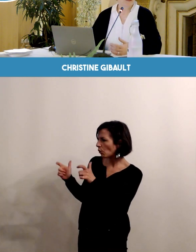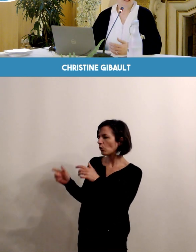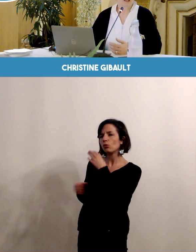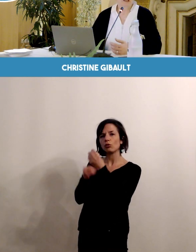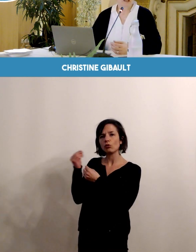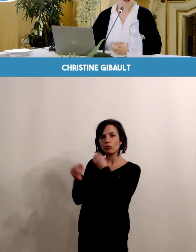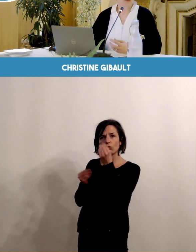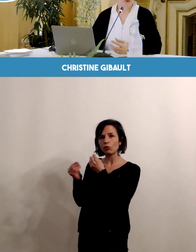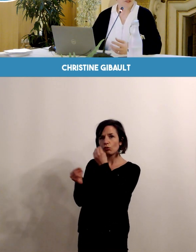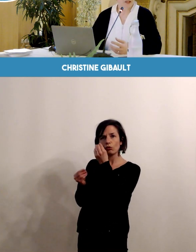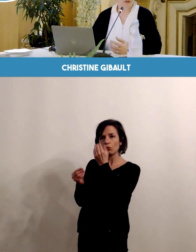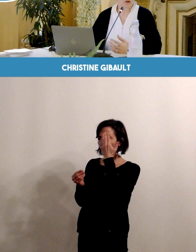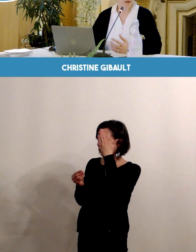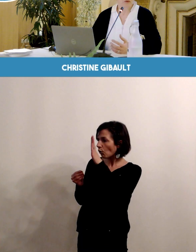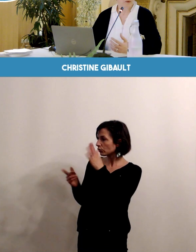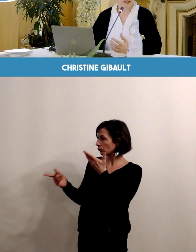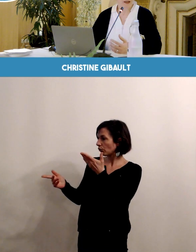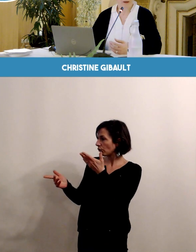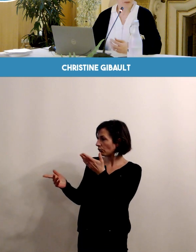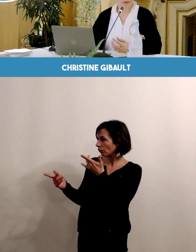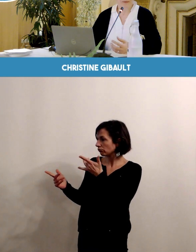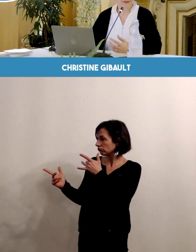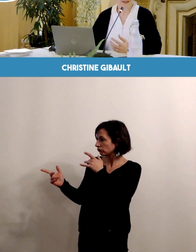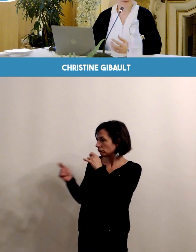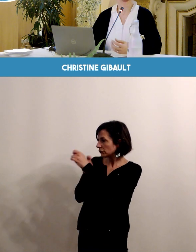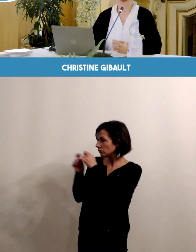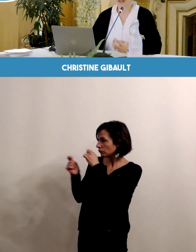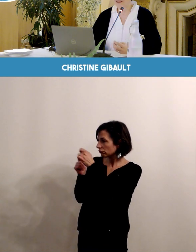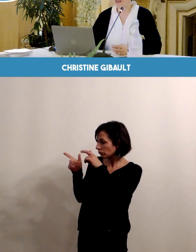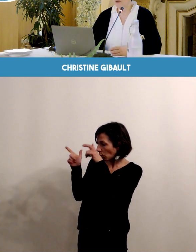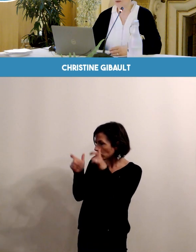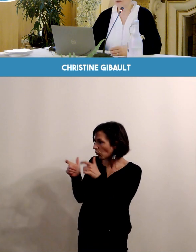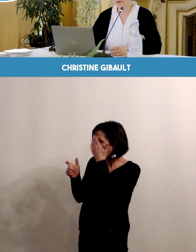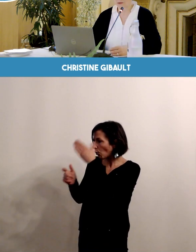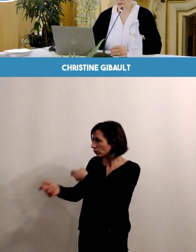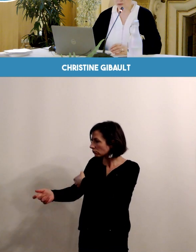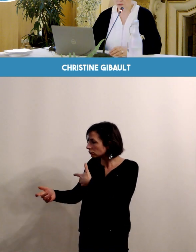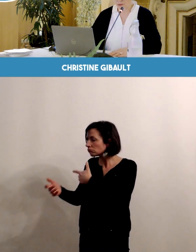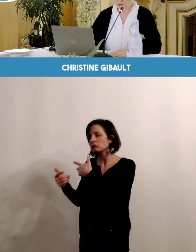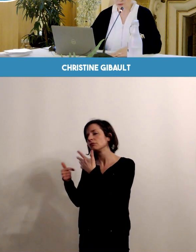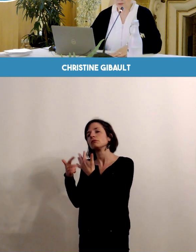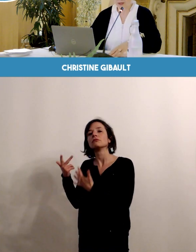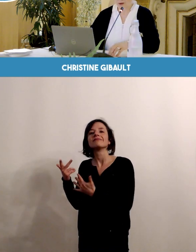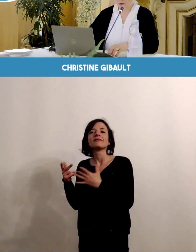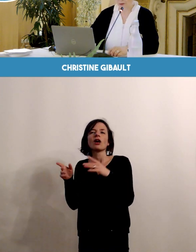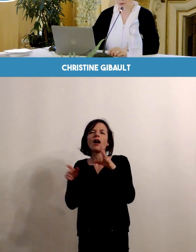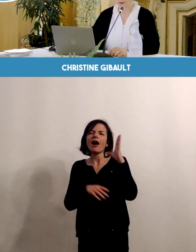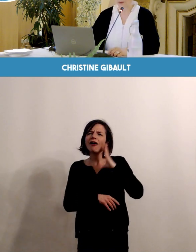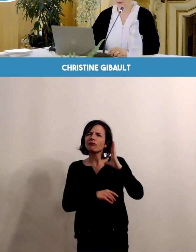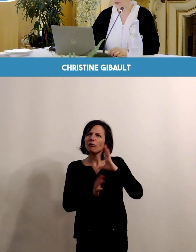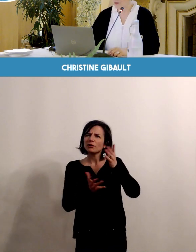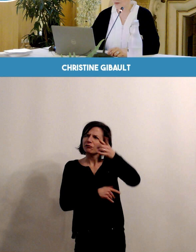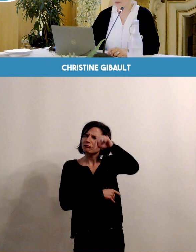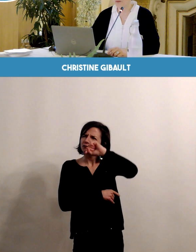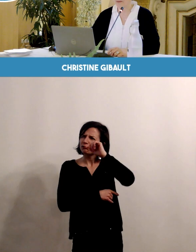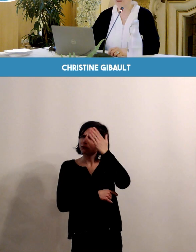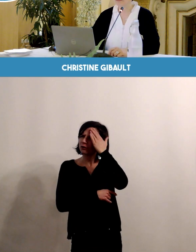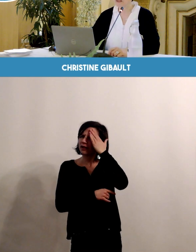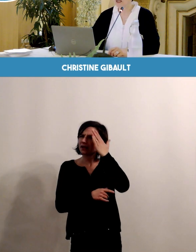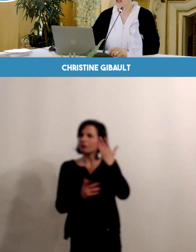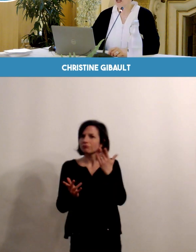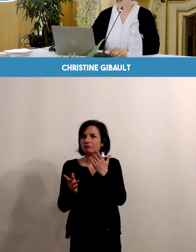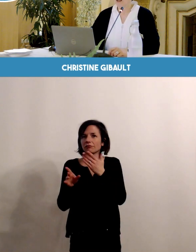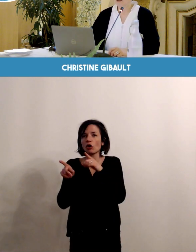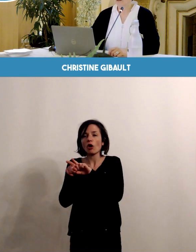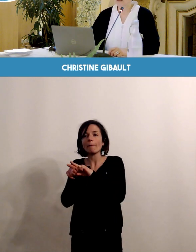finalement, c'est un peu l'ancien bilan prénuptial, si vous connaissiez ce bilan vous-même.